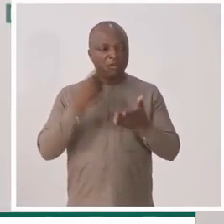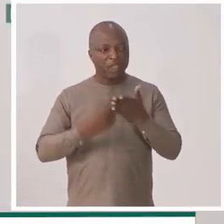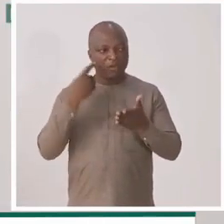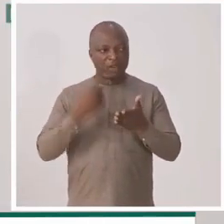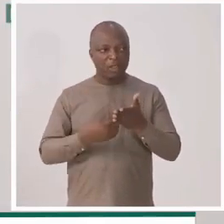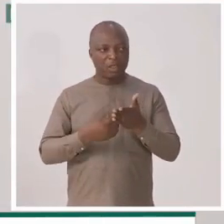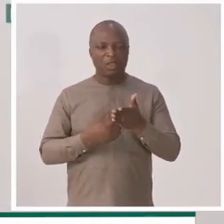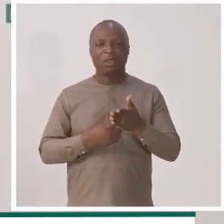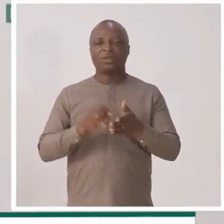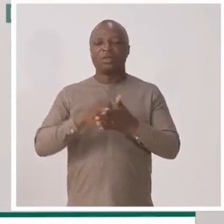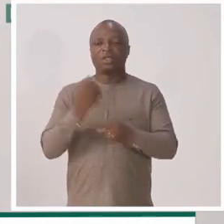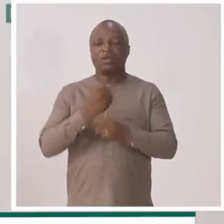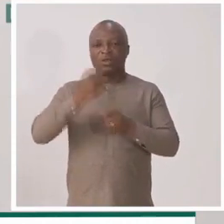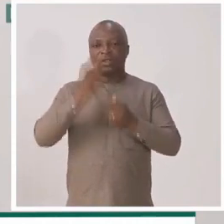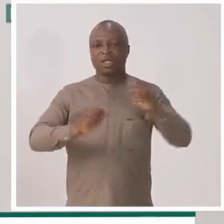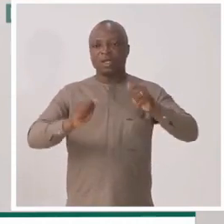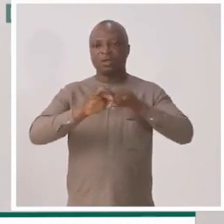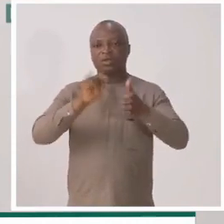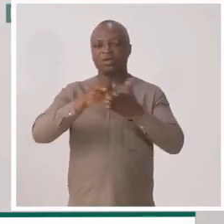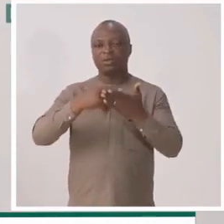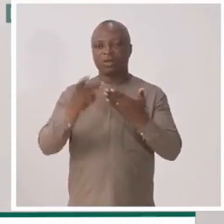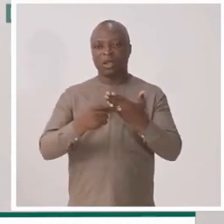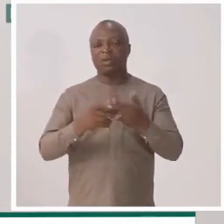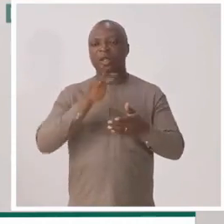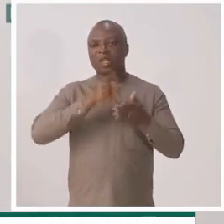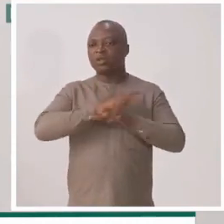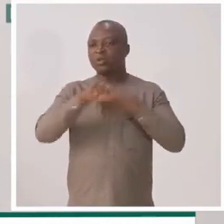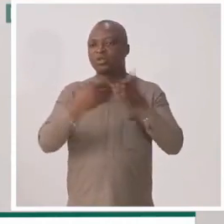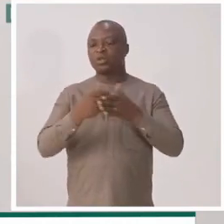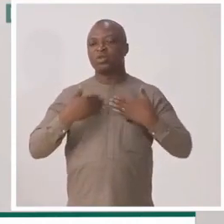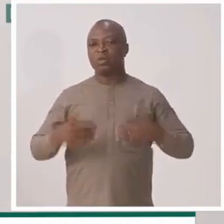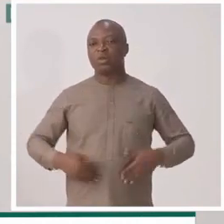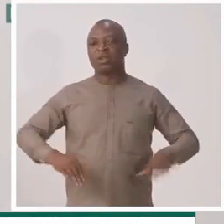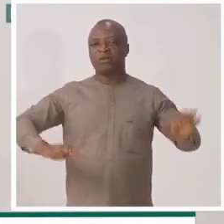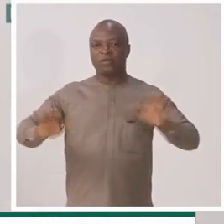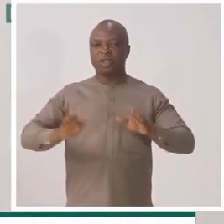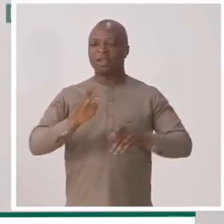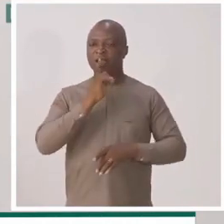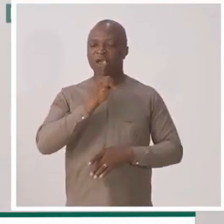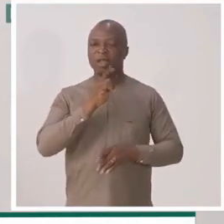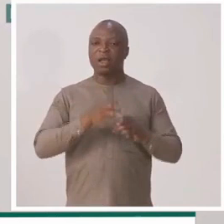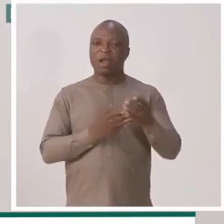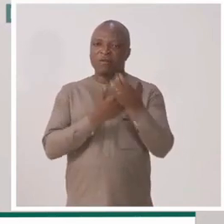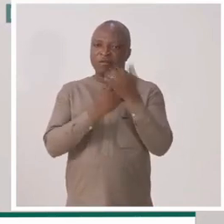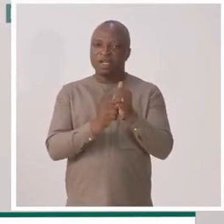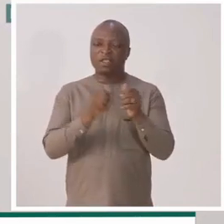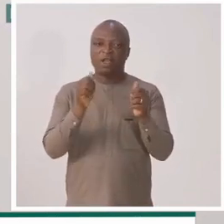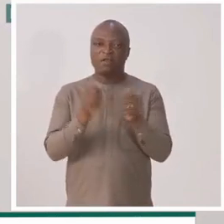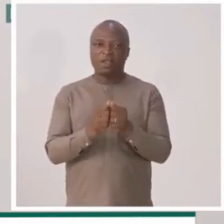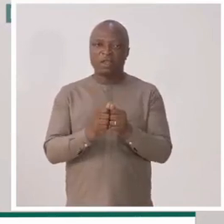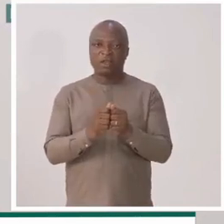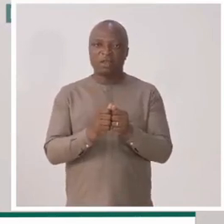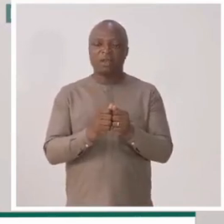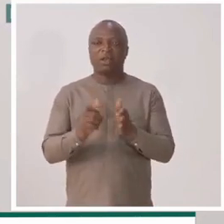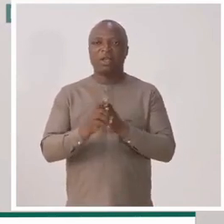vérifier l'intervention de chaque acteur de cette chaîne. Est-ce que tout ce que tout le monde fait est en phase